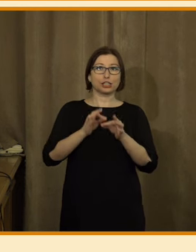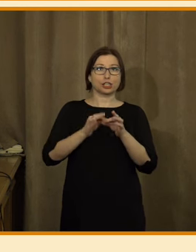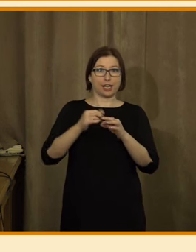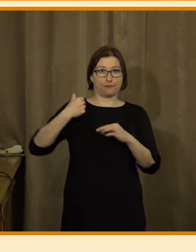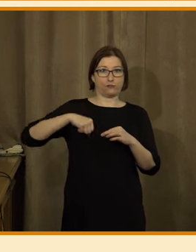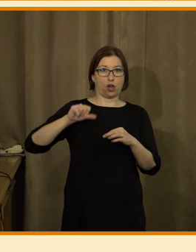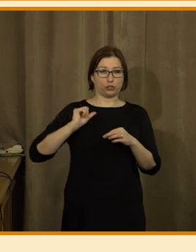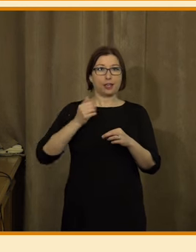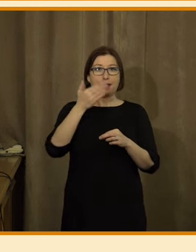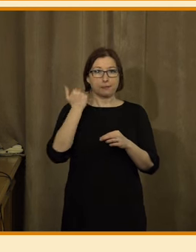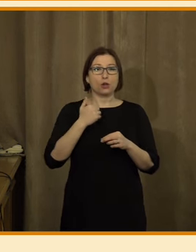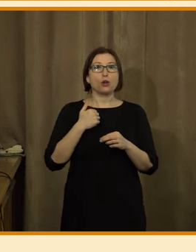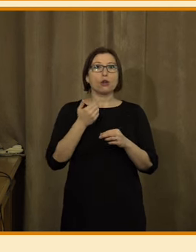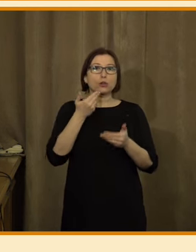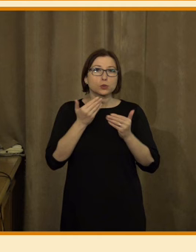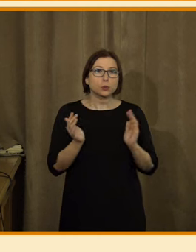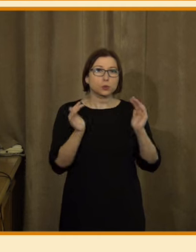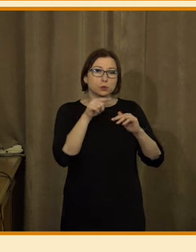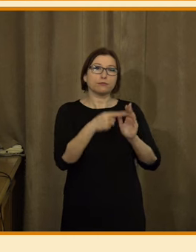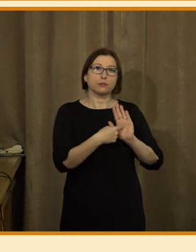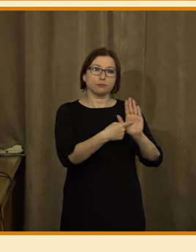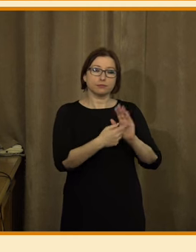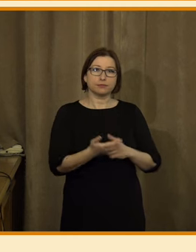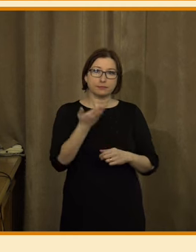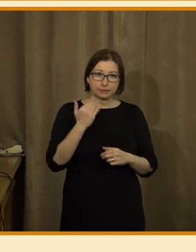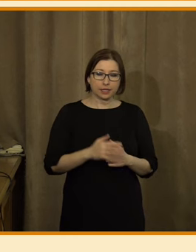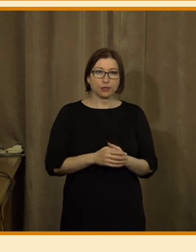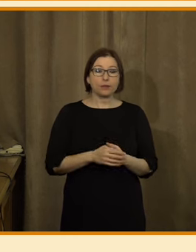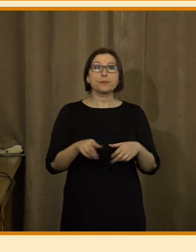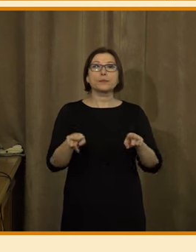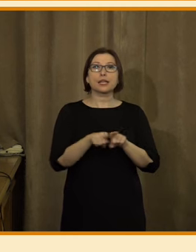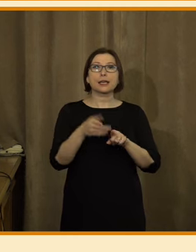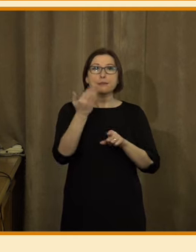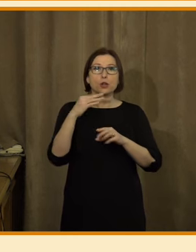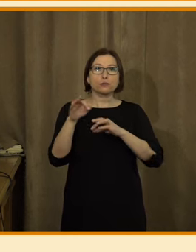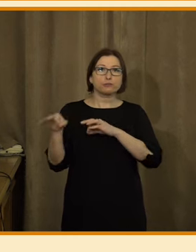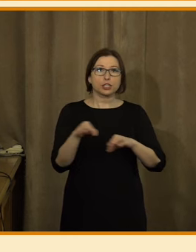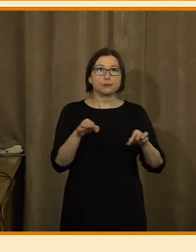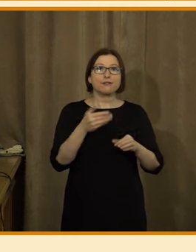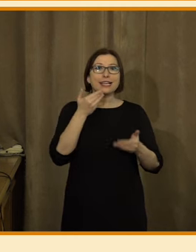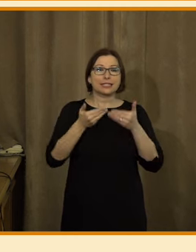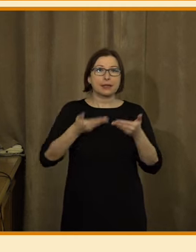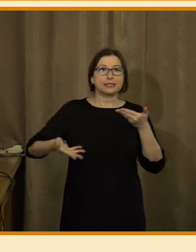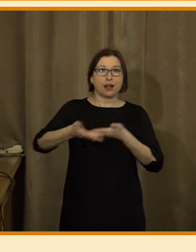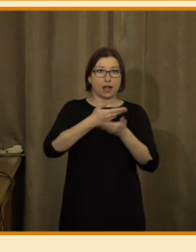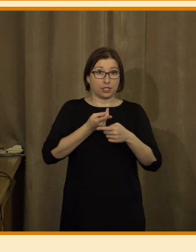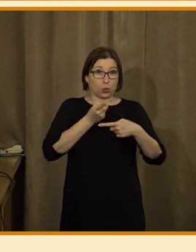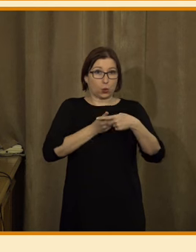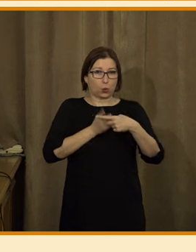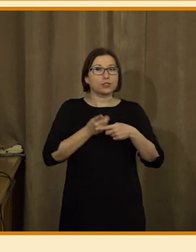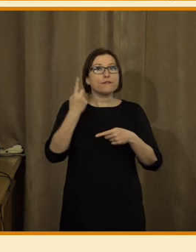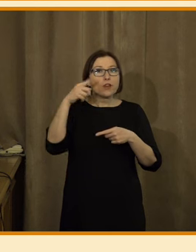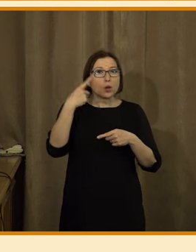minulého roku. Poprosím, další slajd. Dále jsme připravili semestrální vzdělávací kurz na